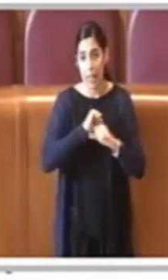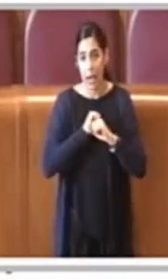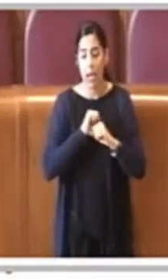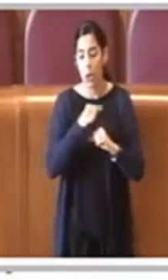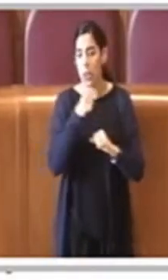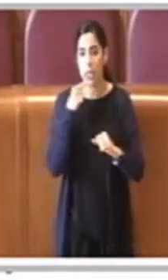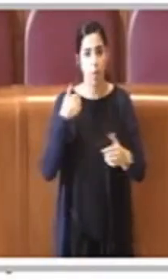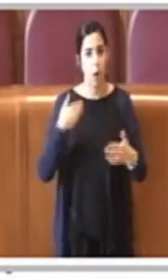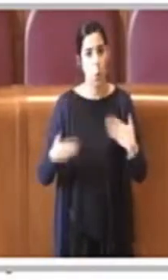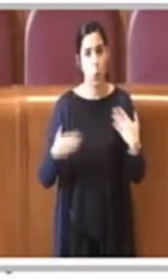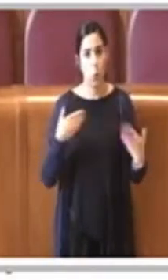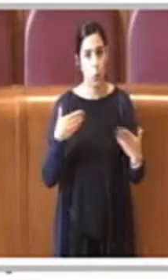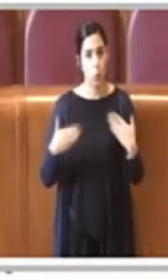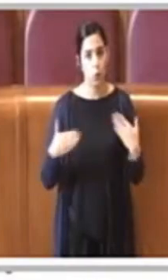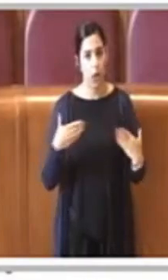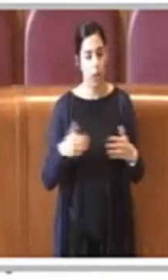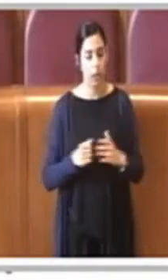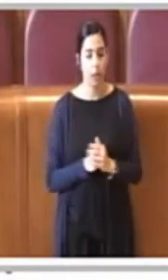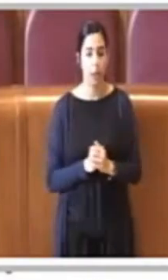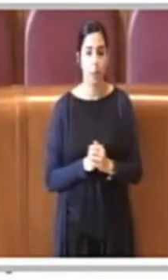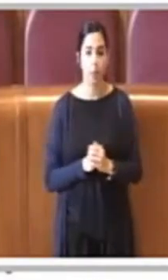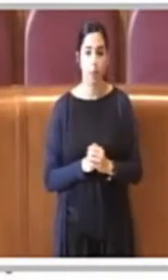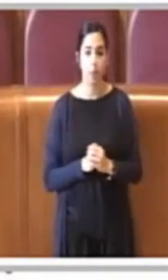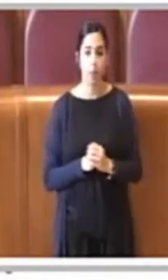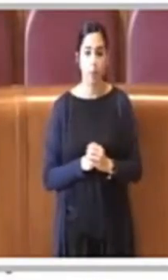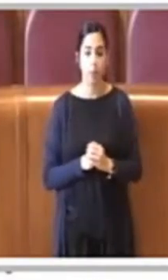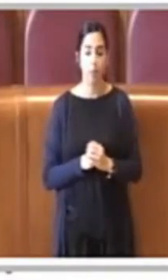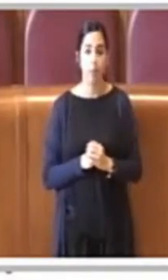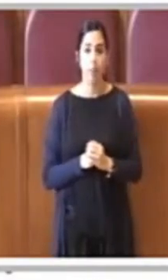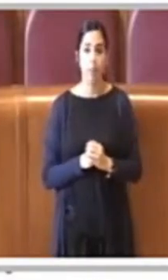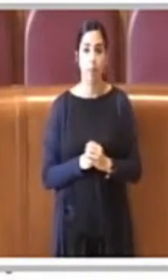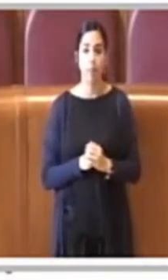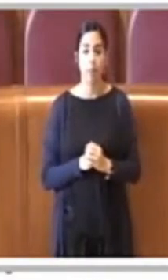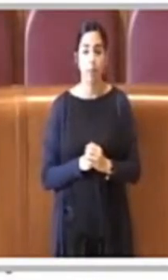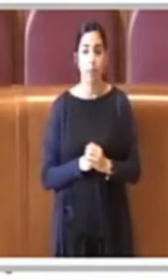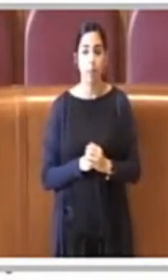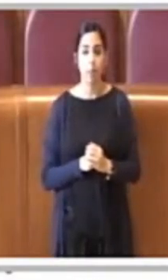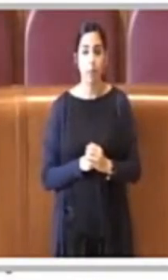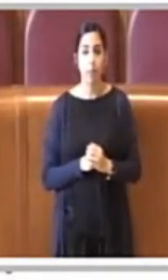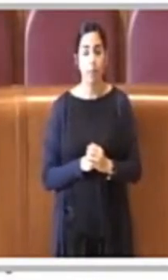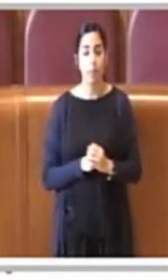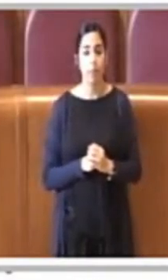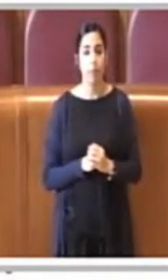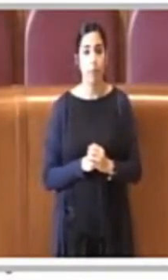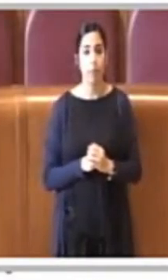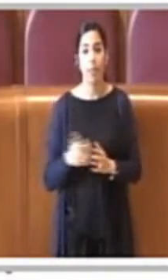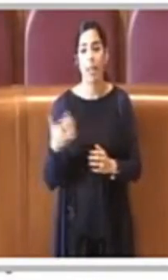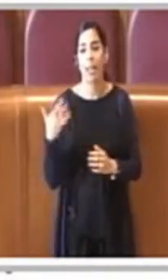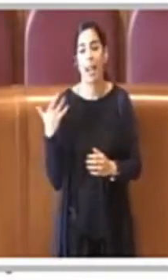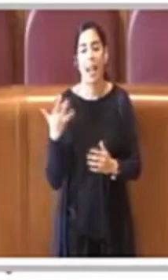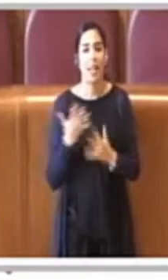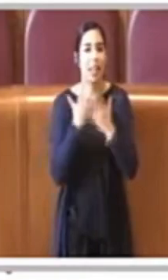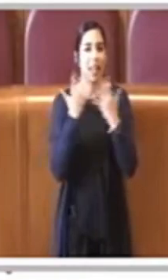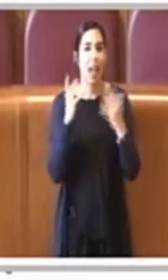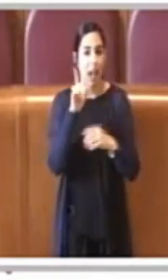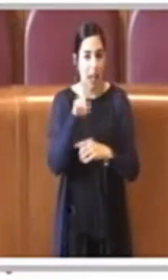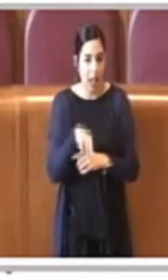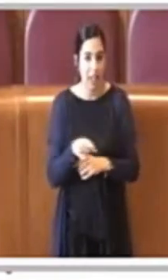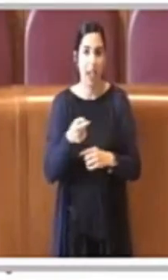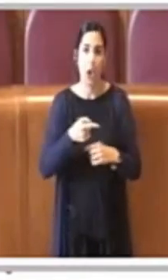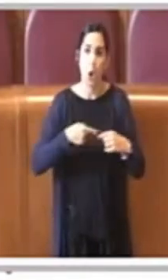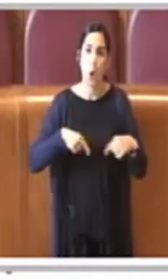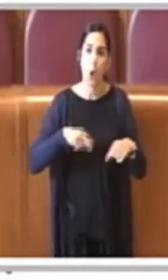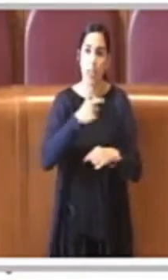realizzarlo. Ringrazio ovviamente anche il consigliere